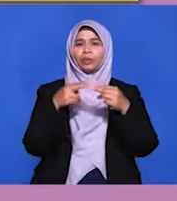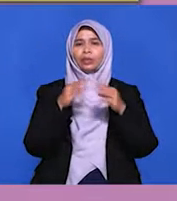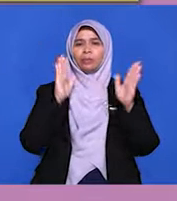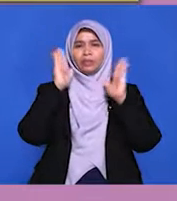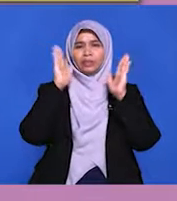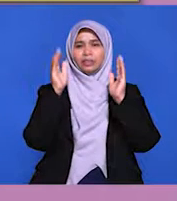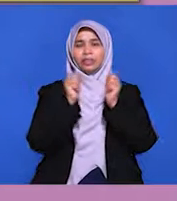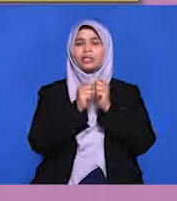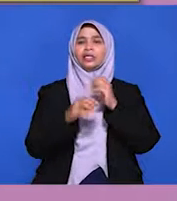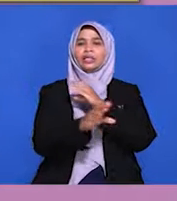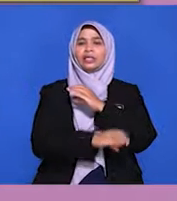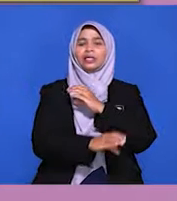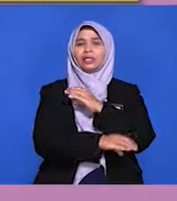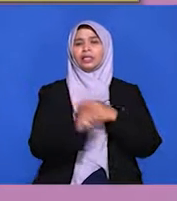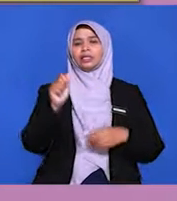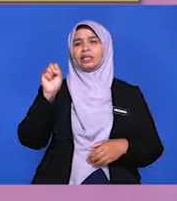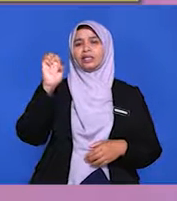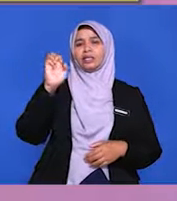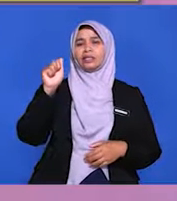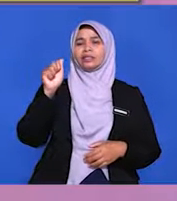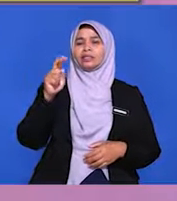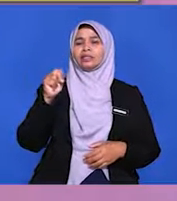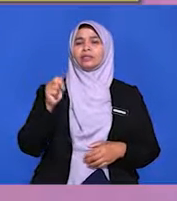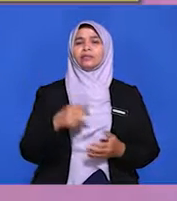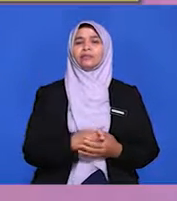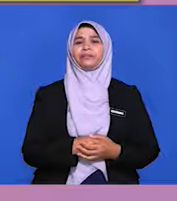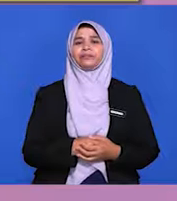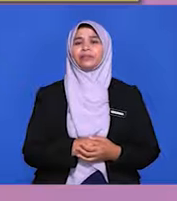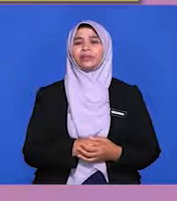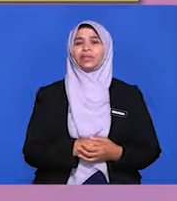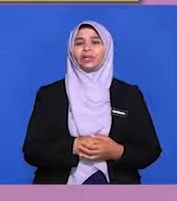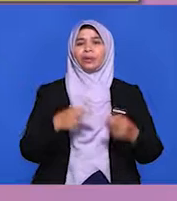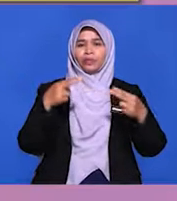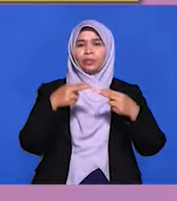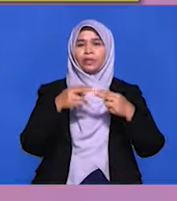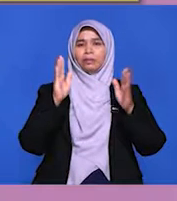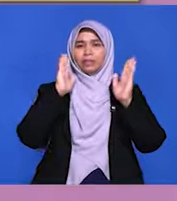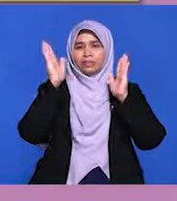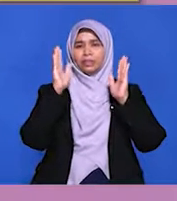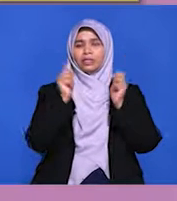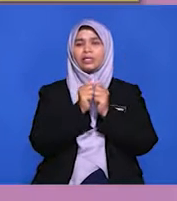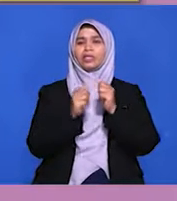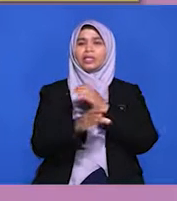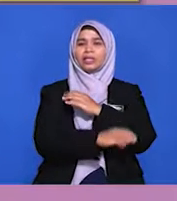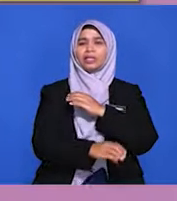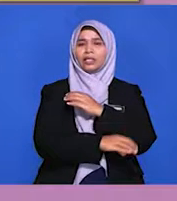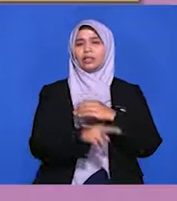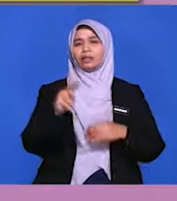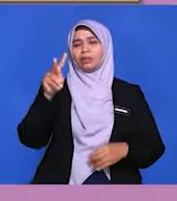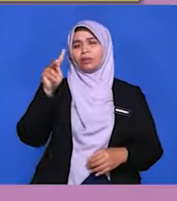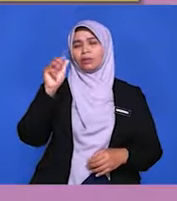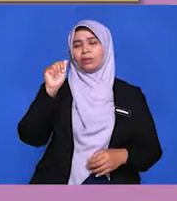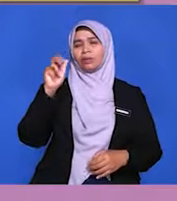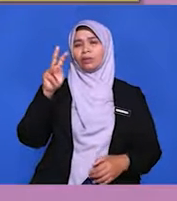dengan negara-negara ASEAN. Ada sepuluh buah negara ASEAN termasuk Malaysia. Dan hubungan antara Malaysia dengan negara-negara